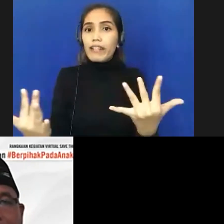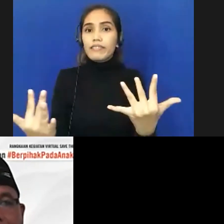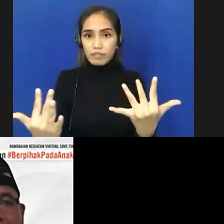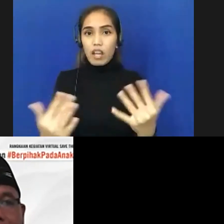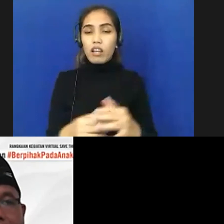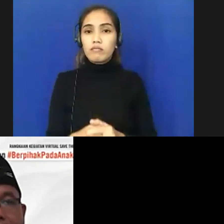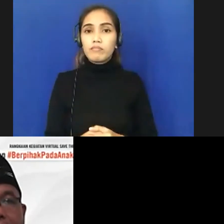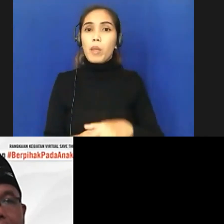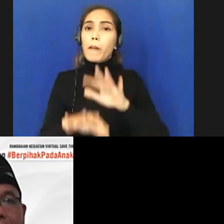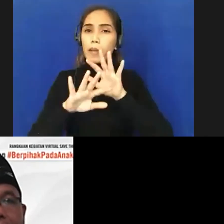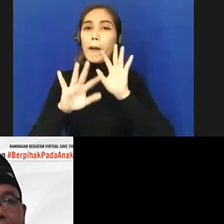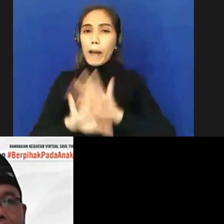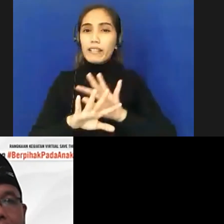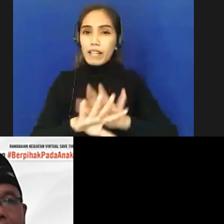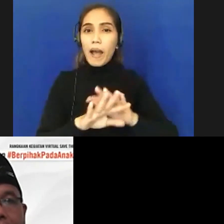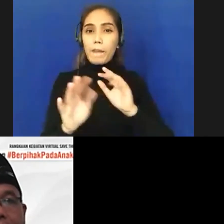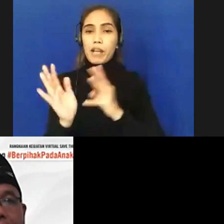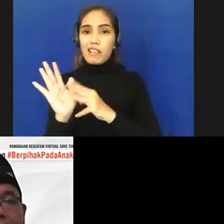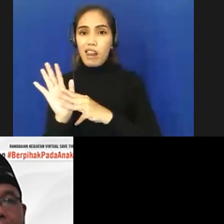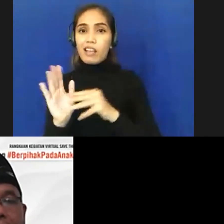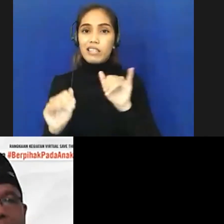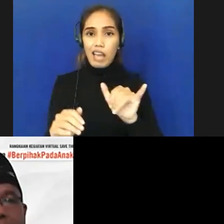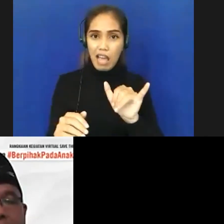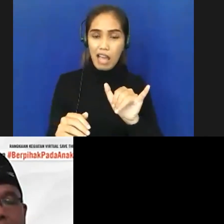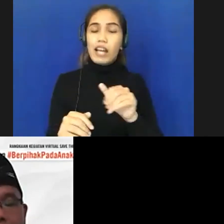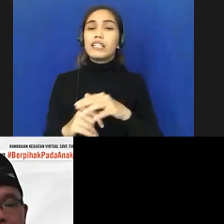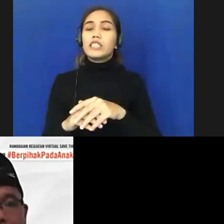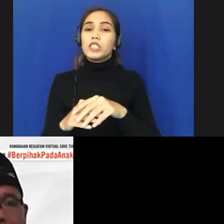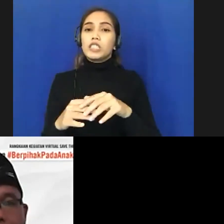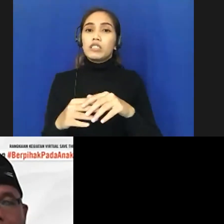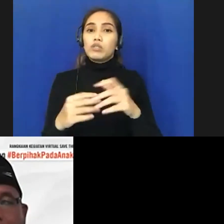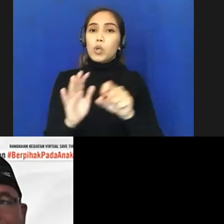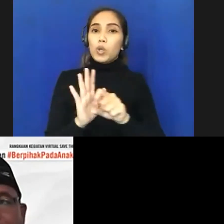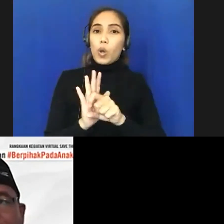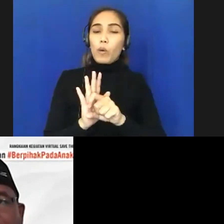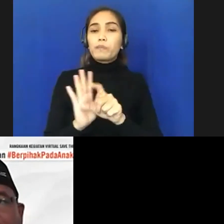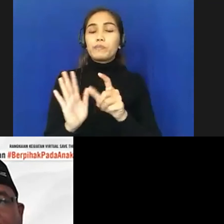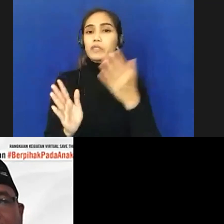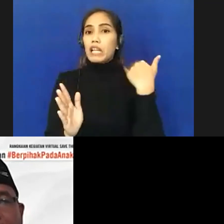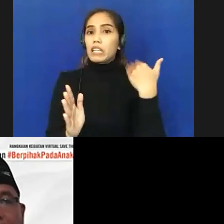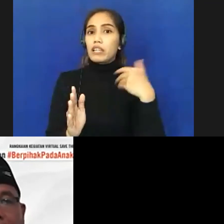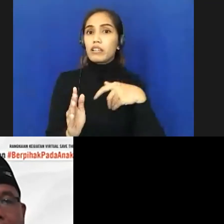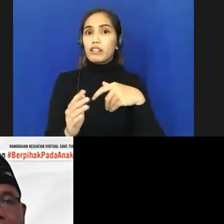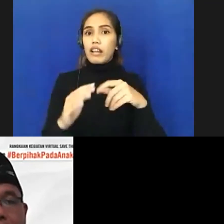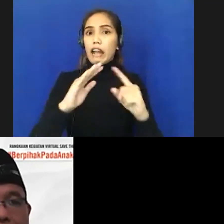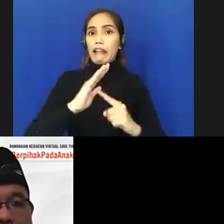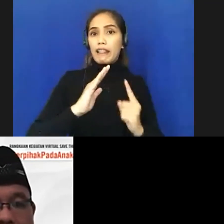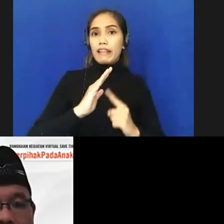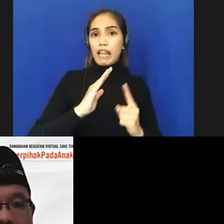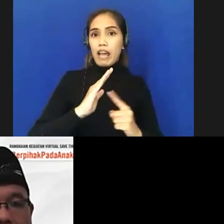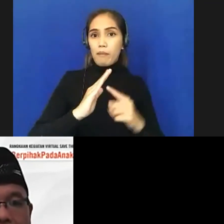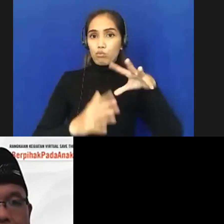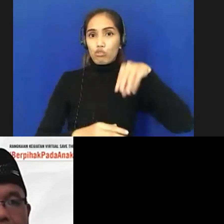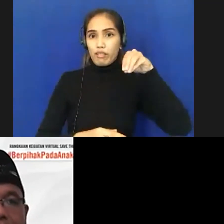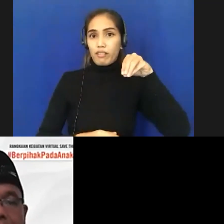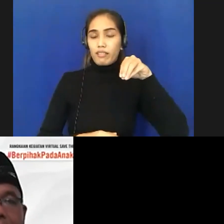selama ini ya tentu dalam hal kata kalah saya kembalikan contoh tadi seperti karantina terpusat